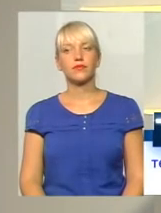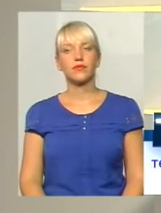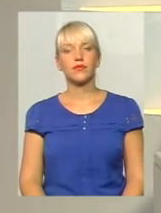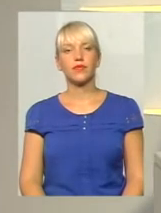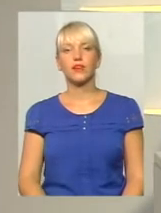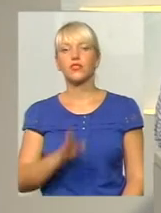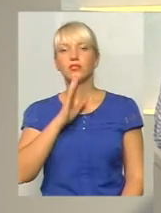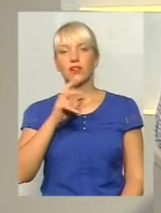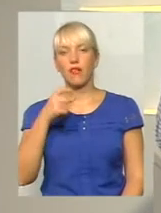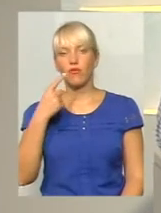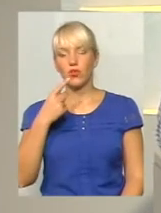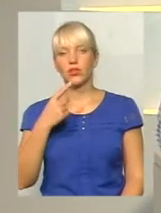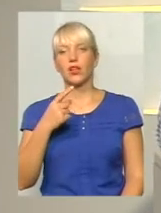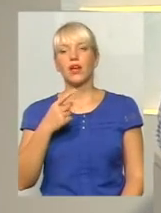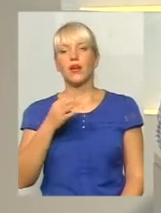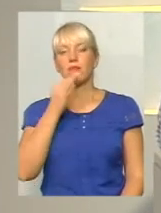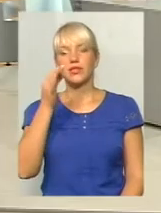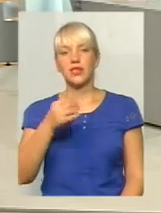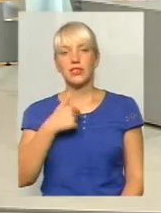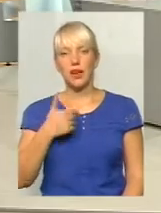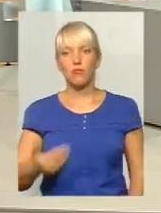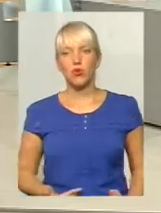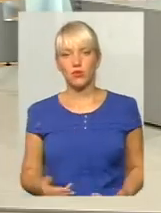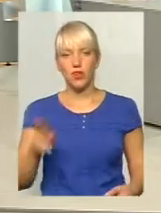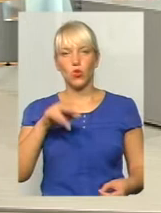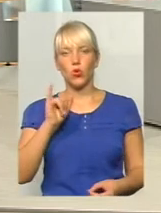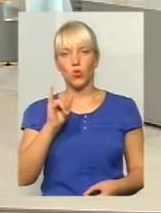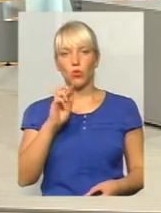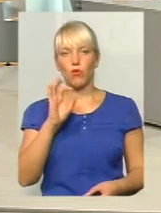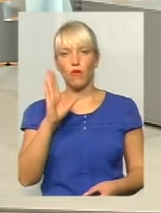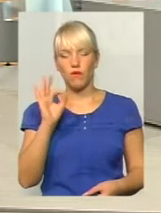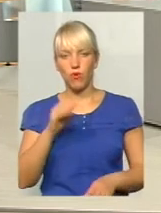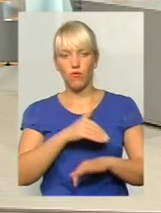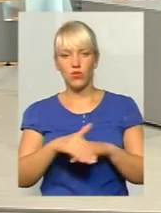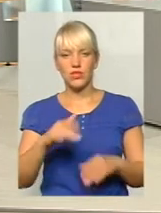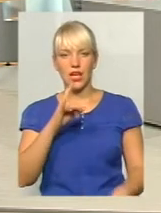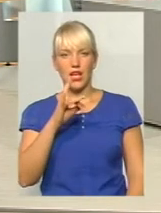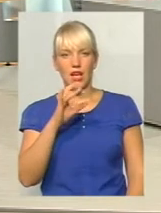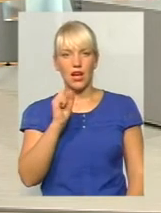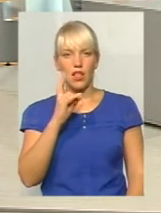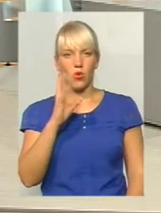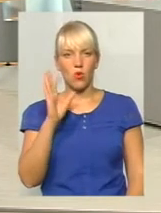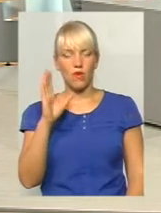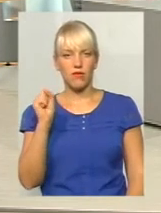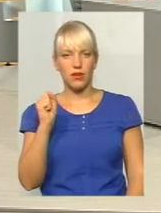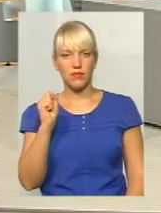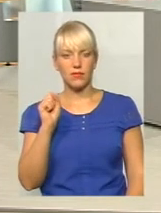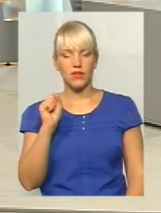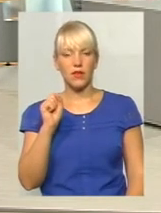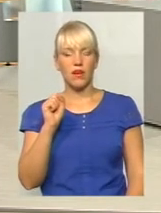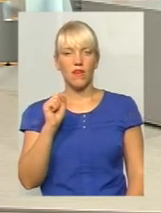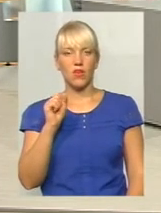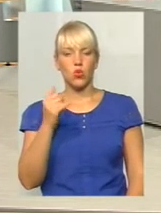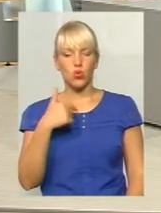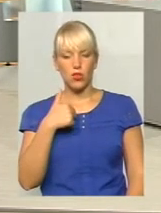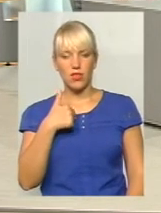Доброго вечора. Так, доброго вечора. Скажіть, я проживаю в районі Дугово, по вулиці Радкові, сіда, Саша Дамбо. До нас